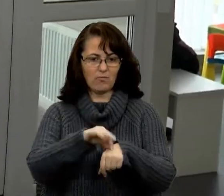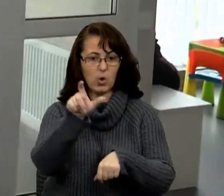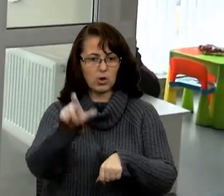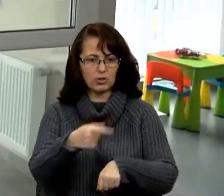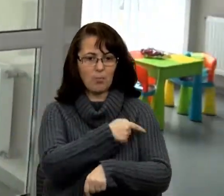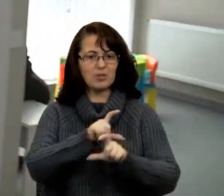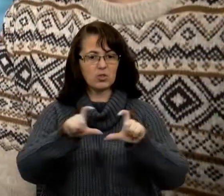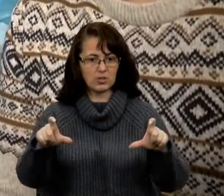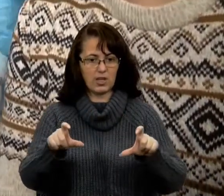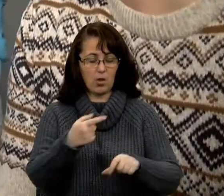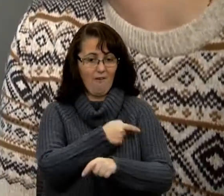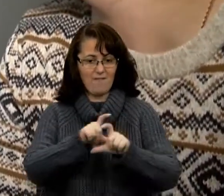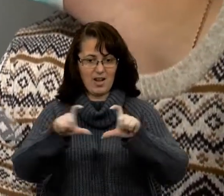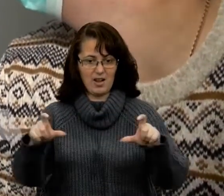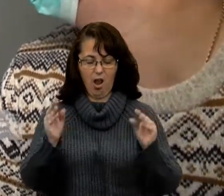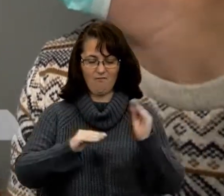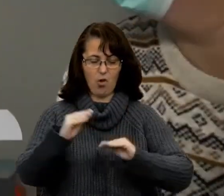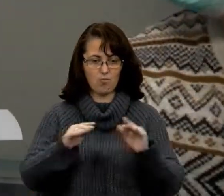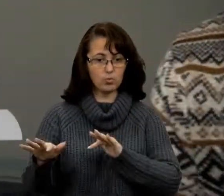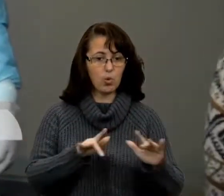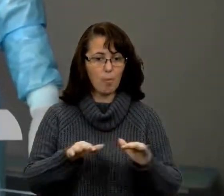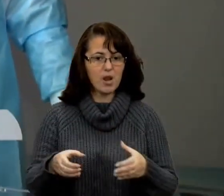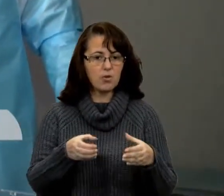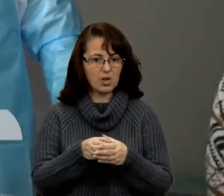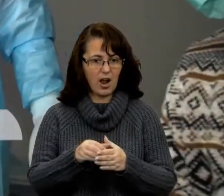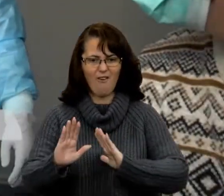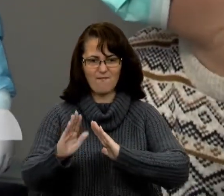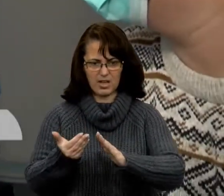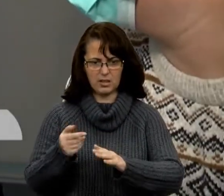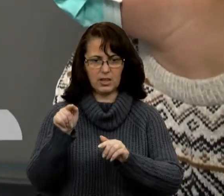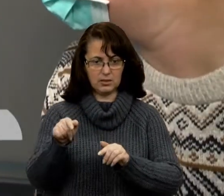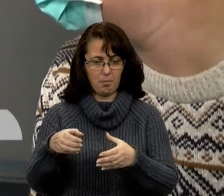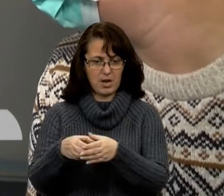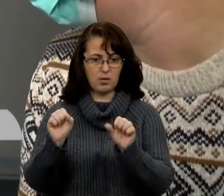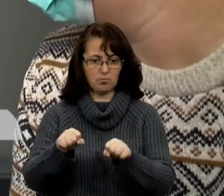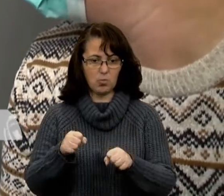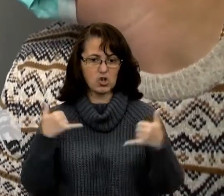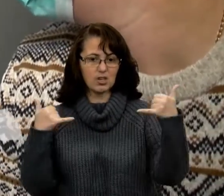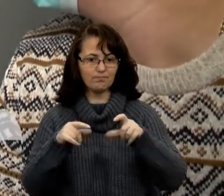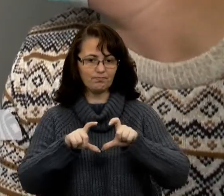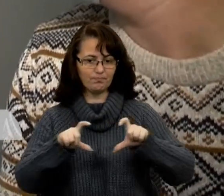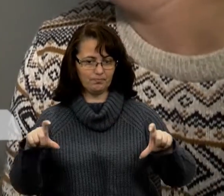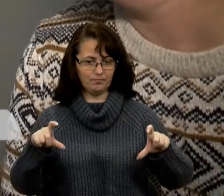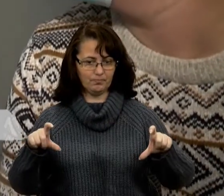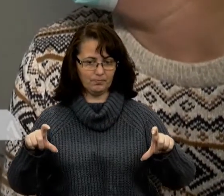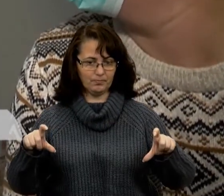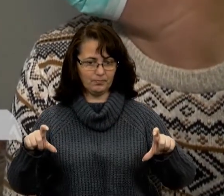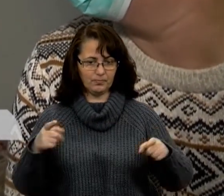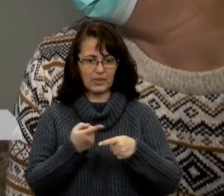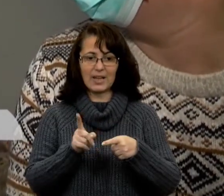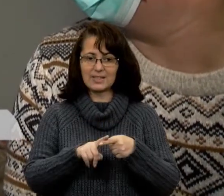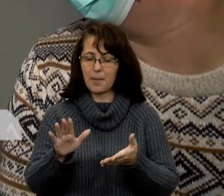Безпосередньо у лікарні формують мобільну бригаду. Викликати її можна за номером, який ви бачите на екрані. Все це